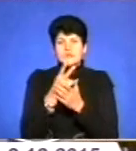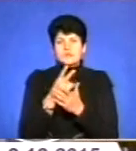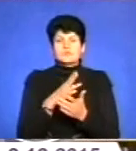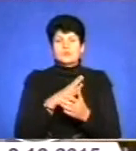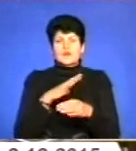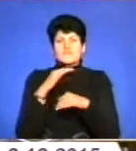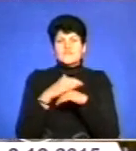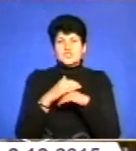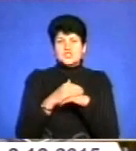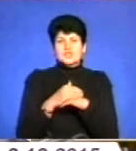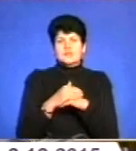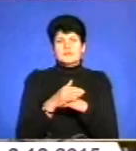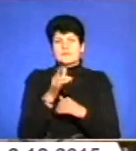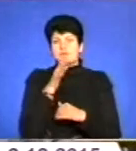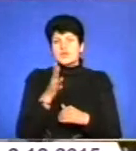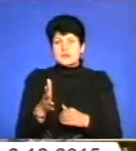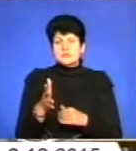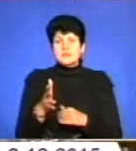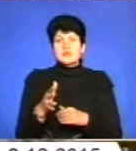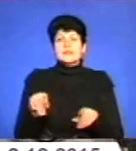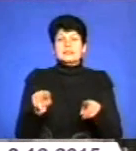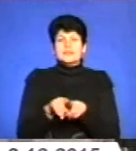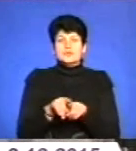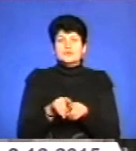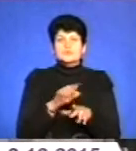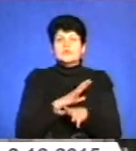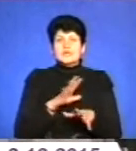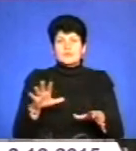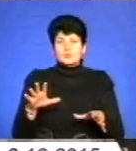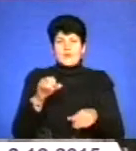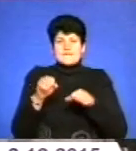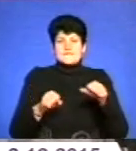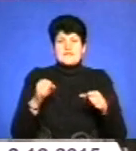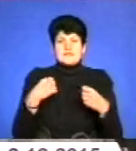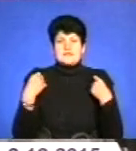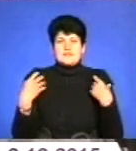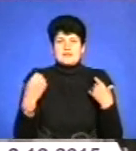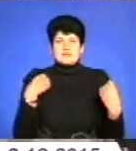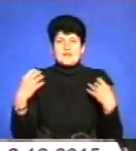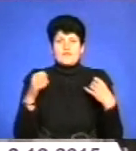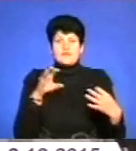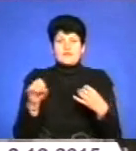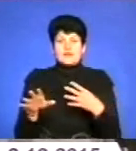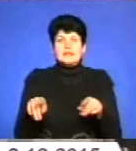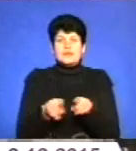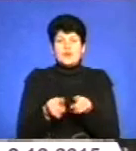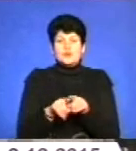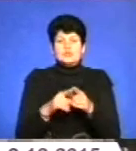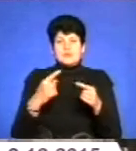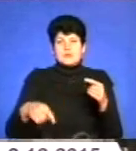вечірня пора доби, також відсутність на велосипеді будь-яких світло-відбиваючих елементів, а також на одязі